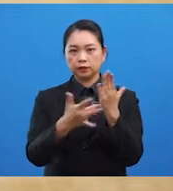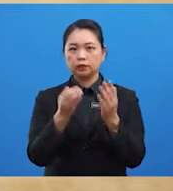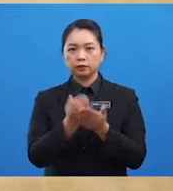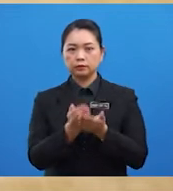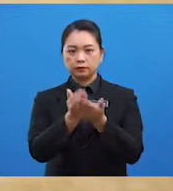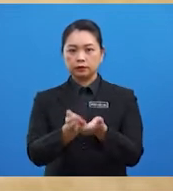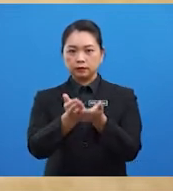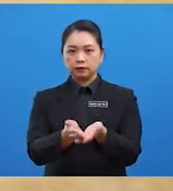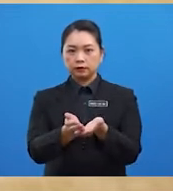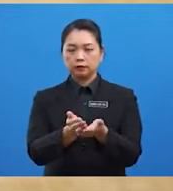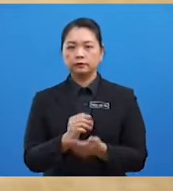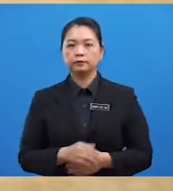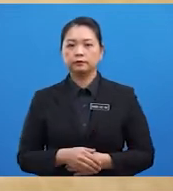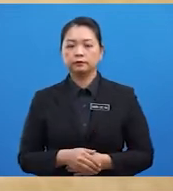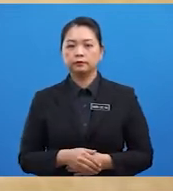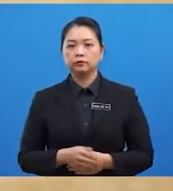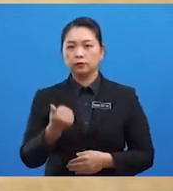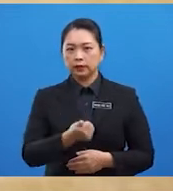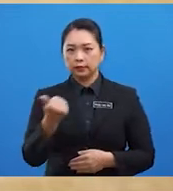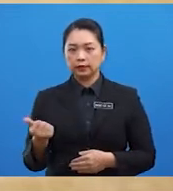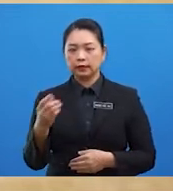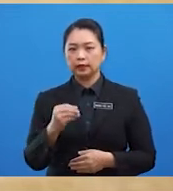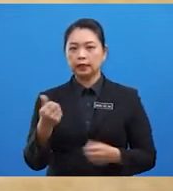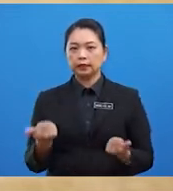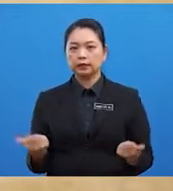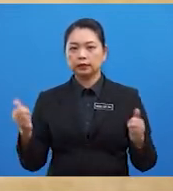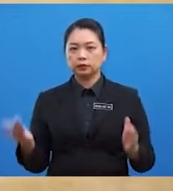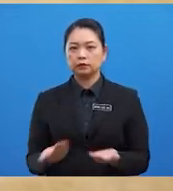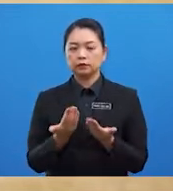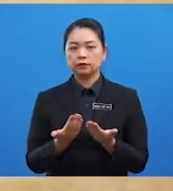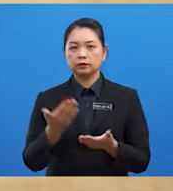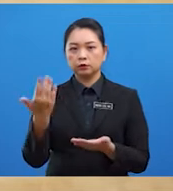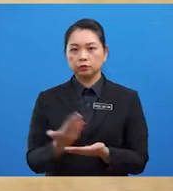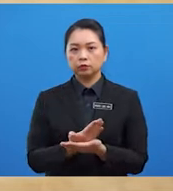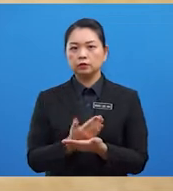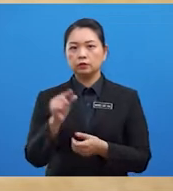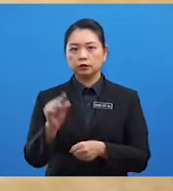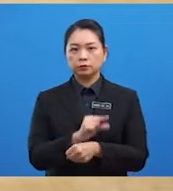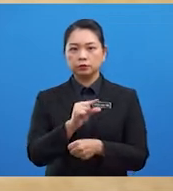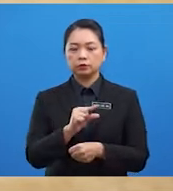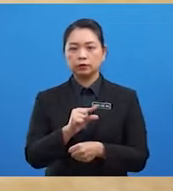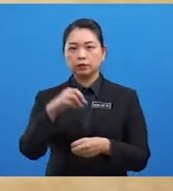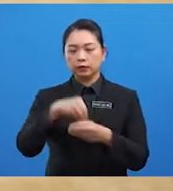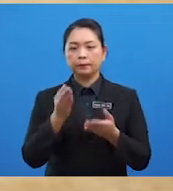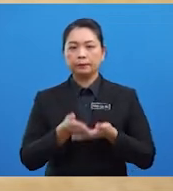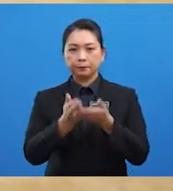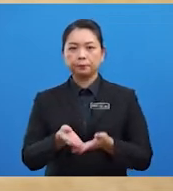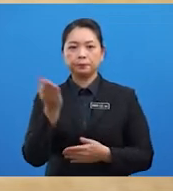iaitu peralatan dan inovasi yang digunakan dalam pelayaran beliau